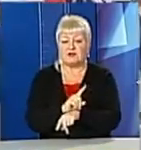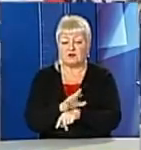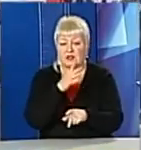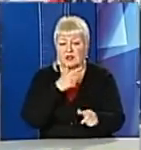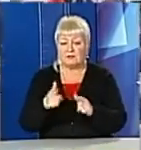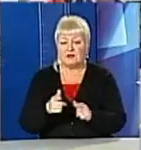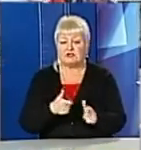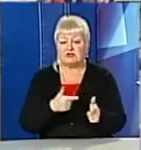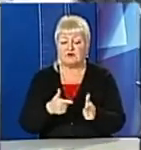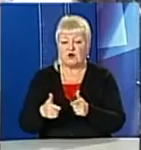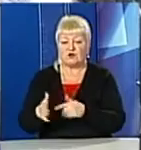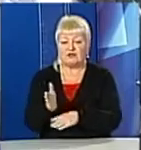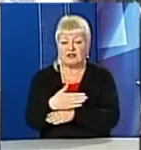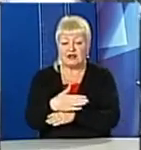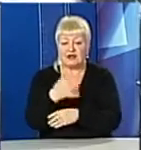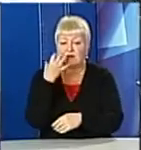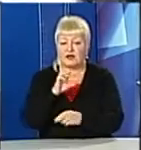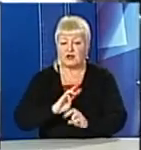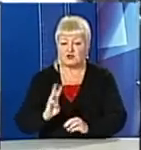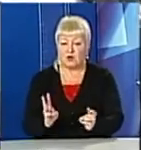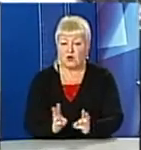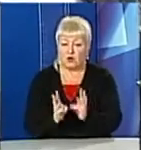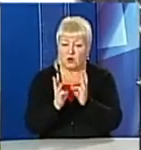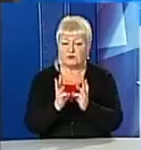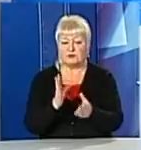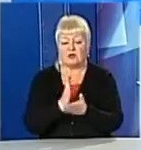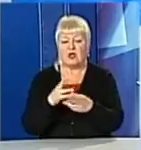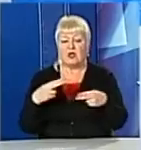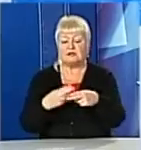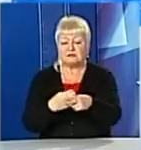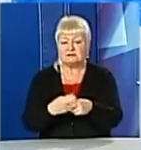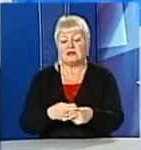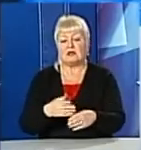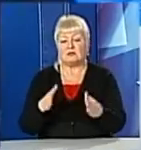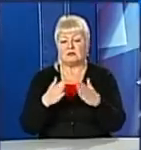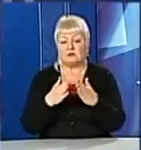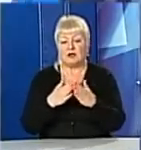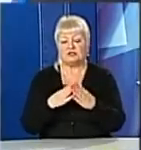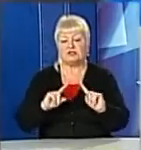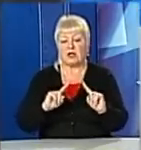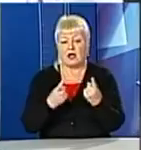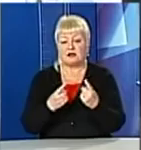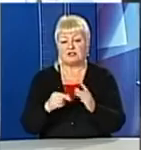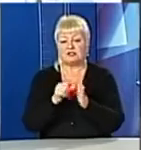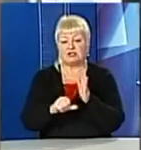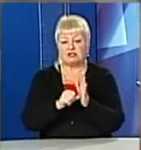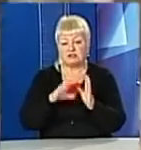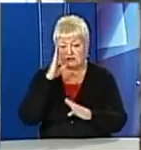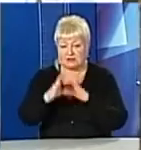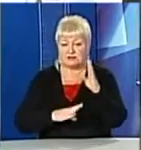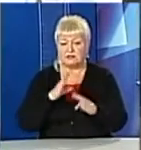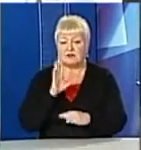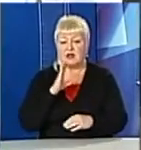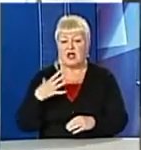виготовлення риби, гарячого копчення, встановили запобіжний захід. Домашній арешт на 60 діб. Правоохоронці встановили, львів